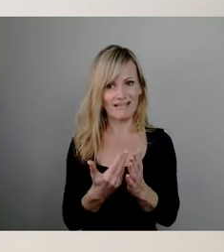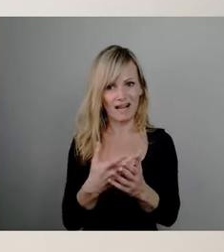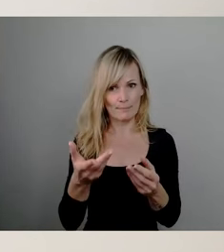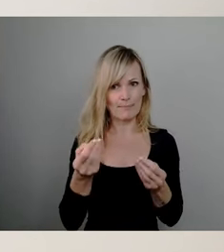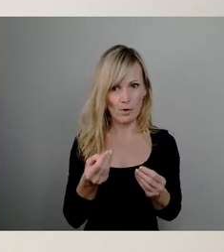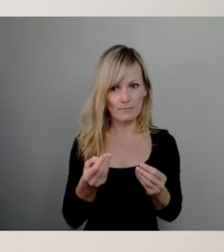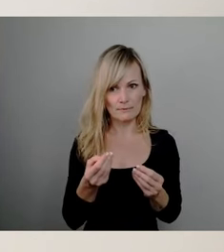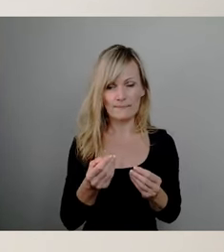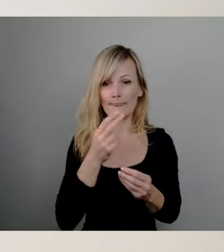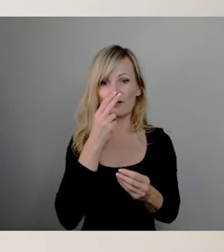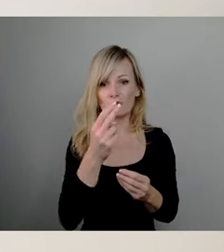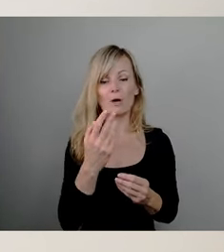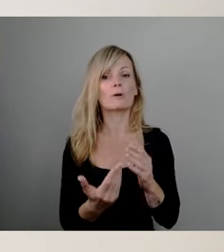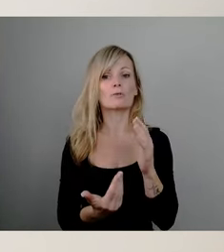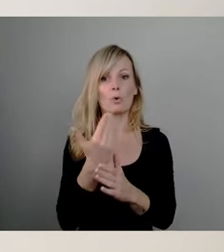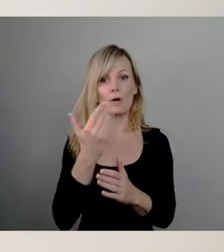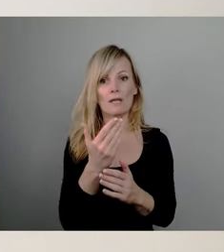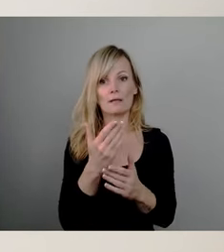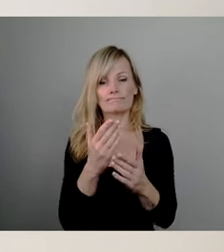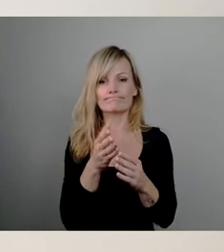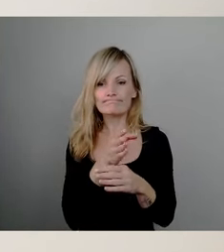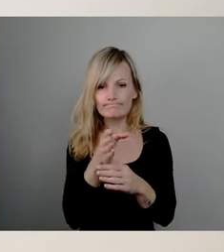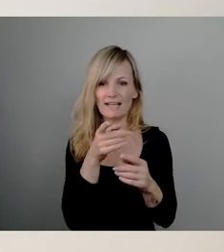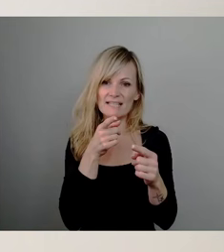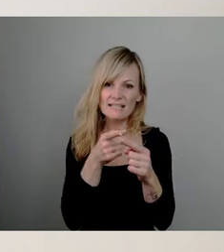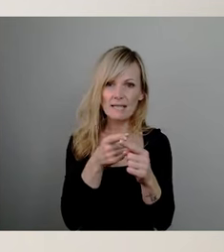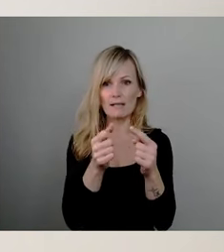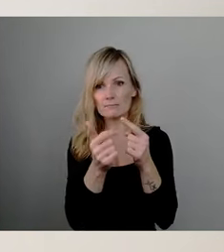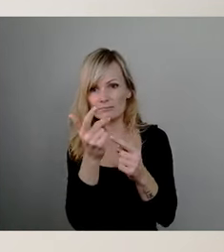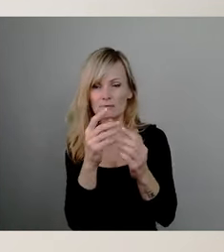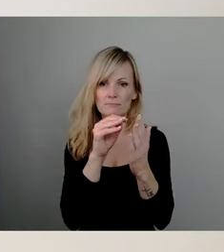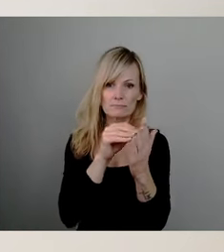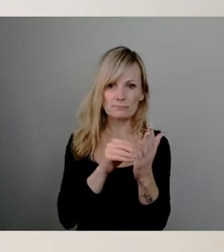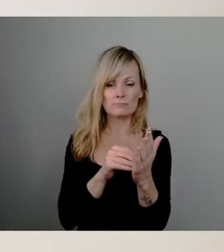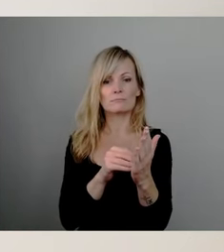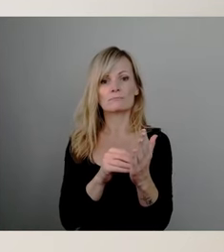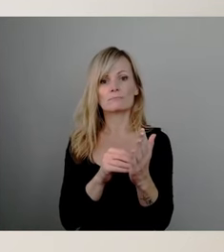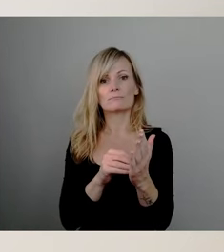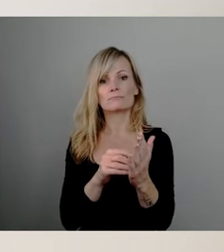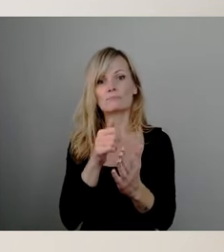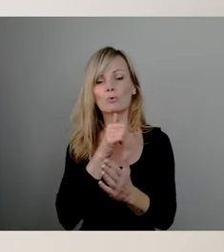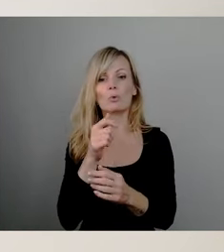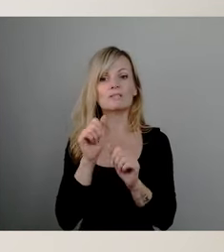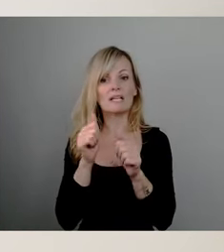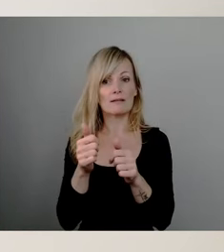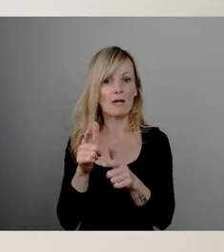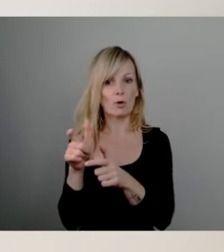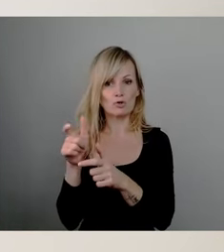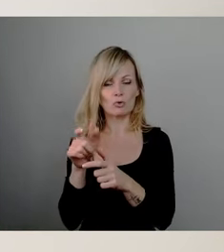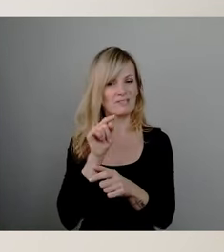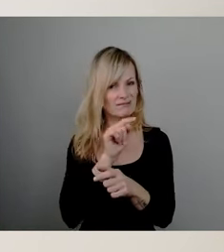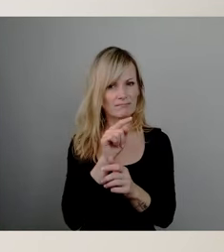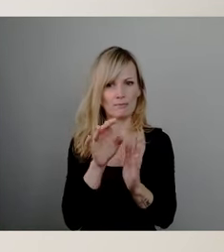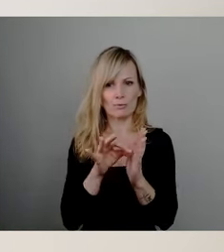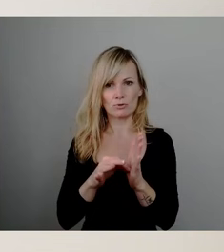Neuausrichtung dieses Gesamtkonzepts angeht, also regionale Konzepte und das können wir durchaus im Jugendhilfeausschuss noch mal diskutieren, was es für